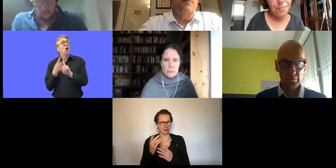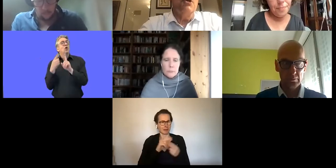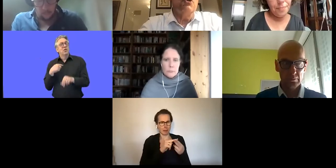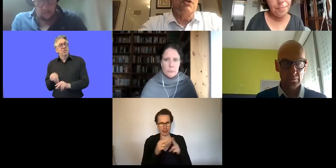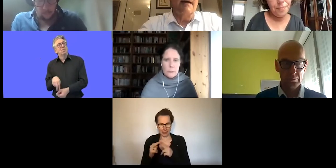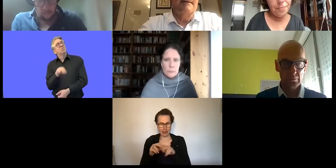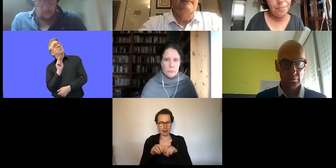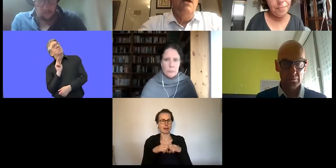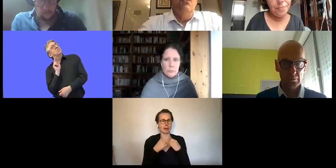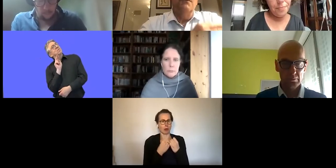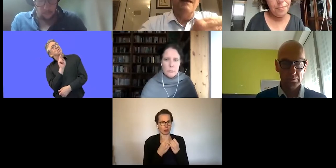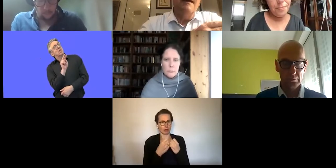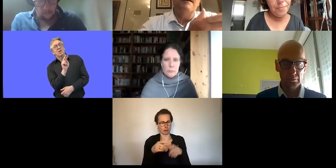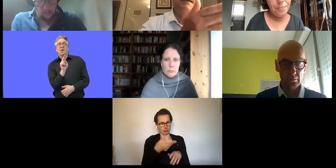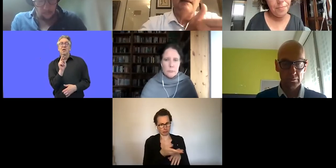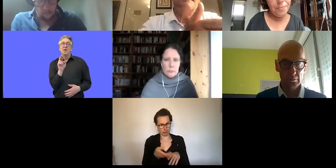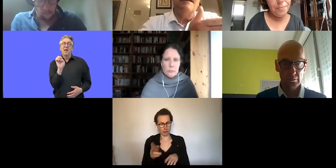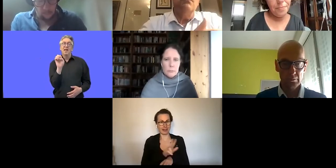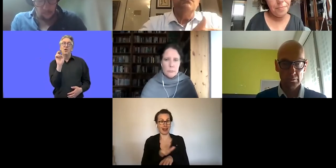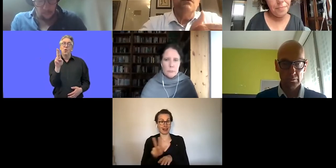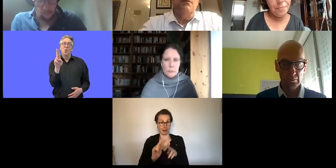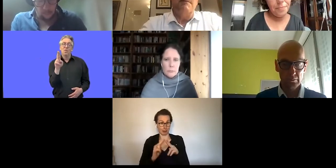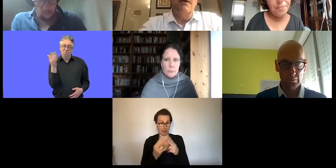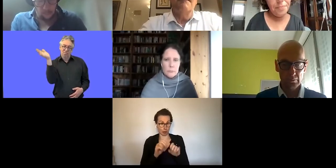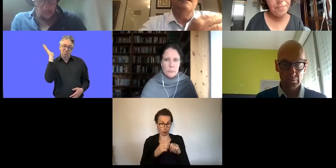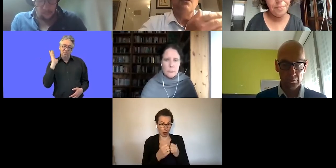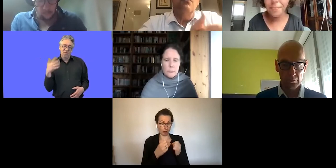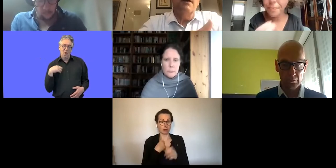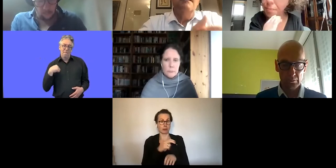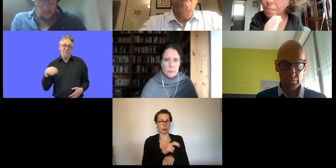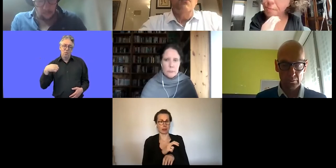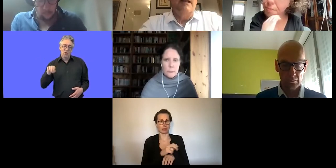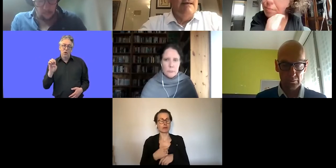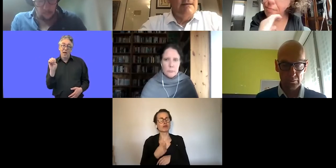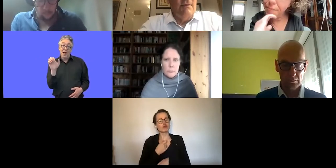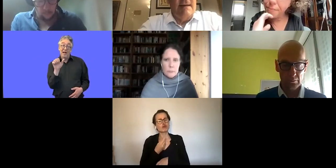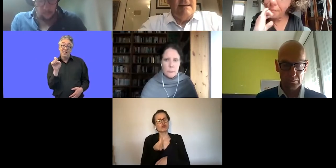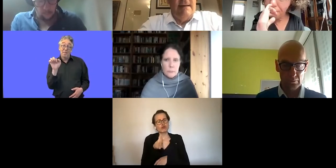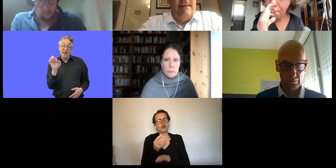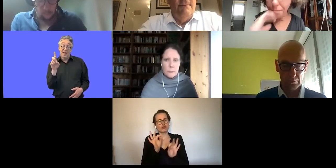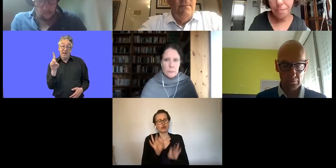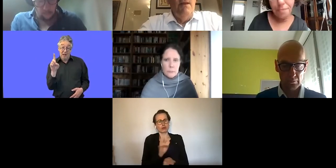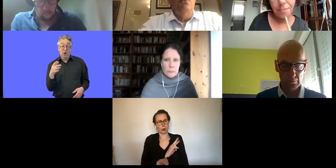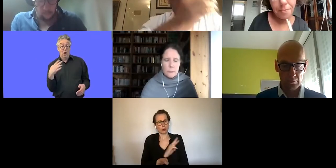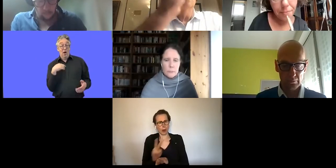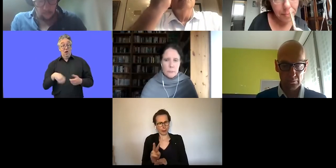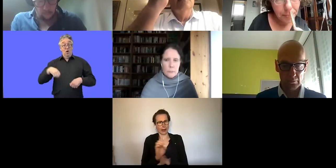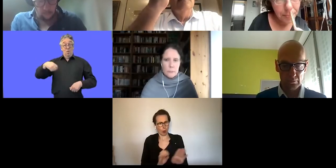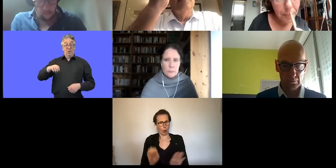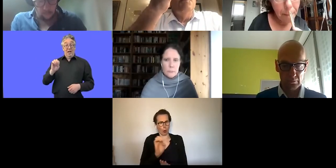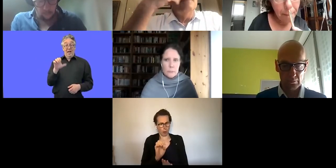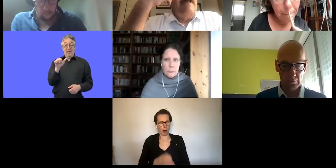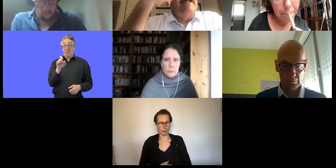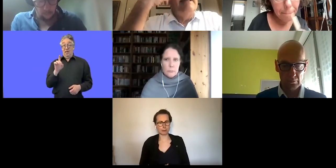europäischen Staaten und daher habe ich einen sehr guten Überblick, was in Europa möglich ist und was nicht. Und